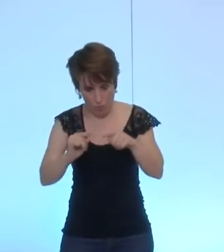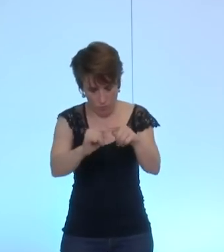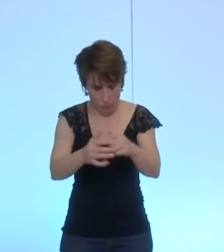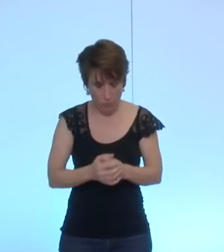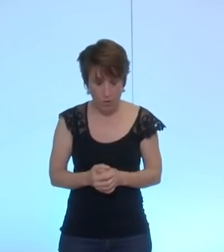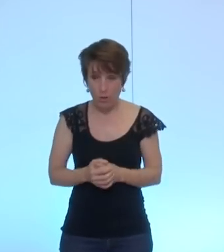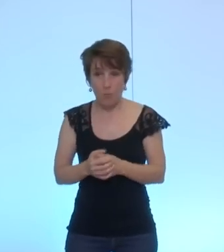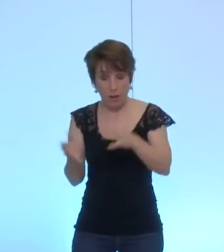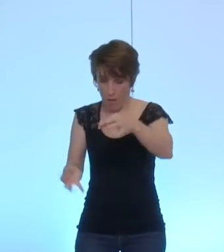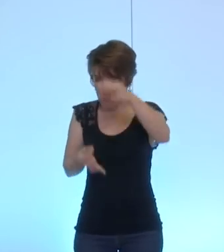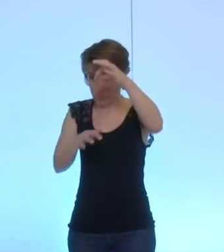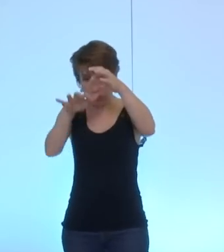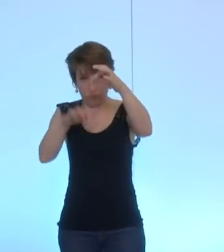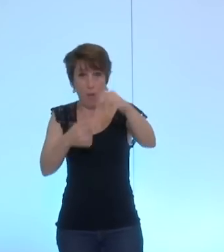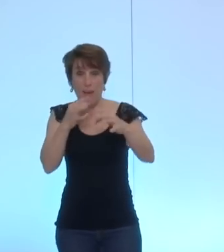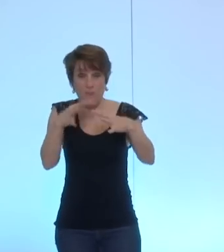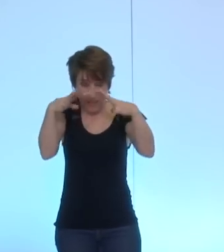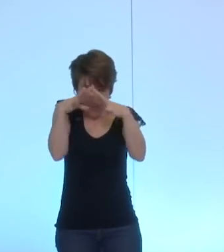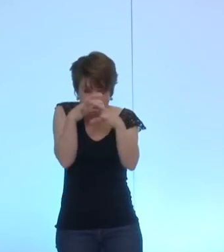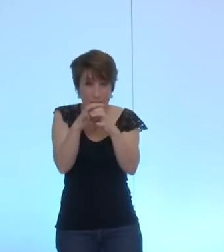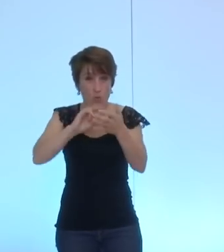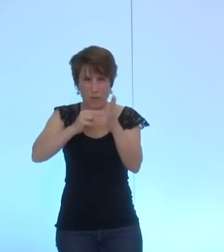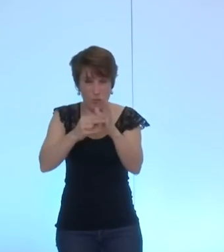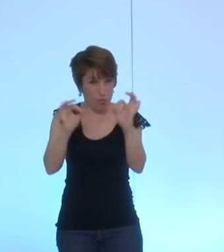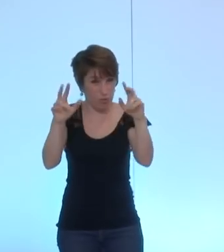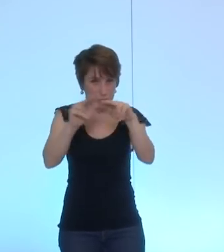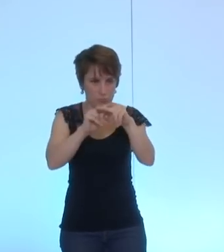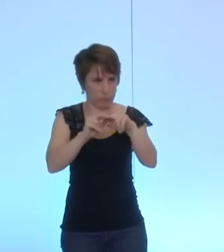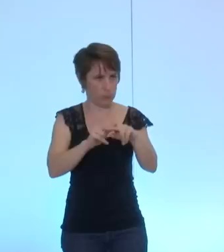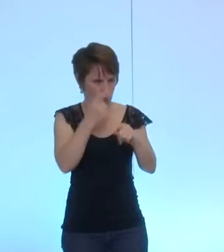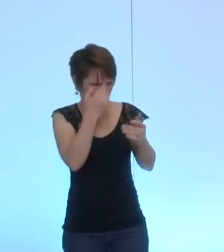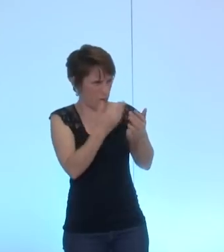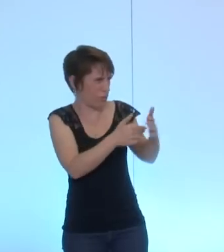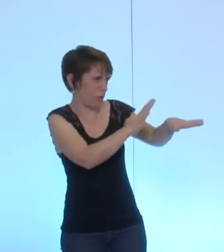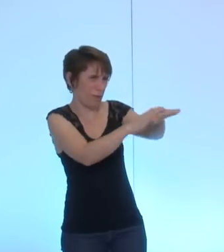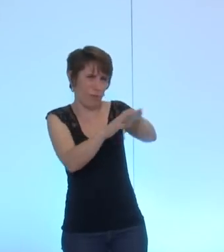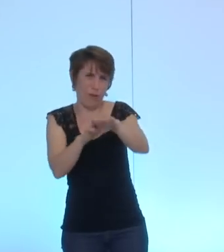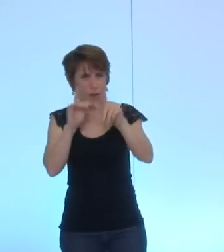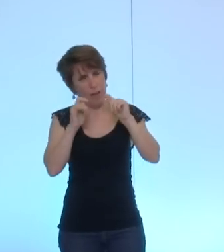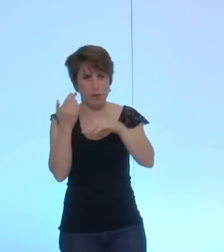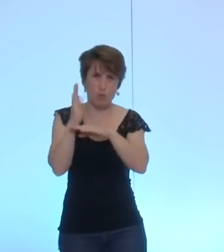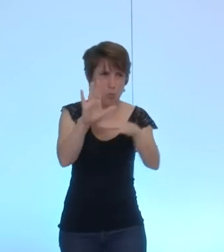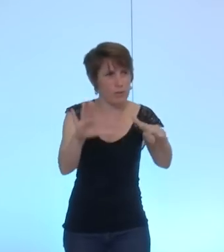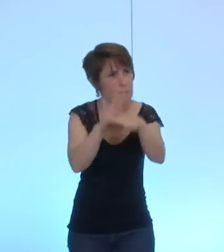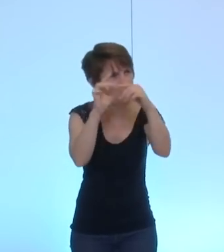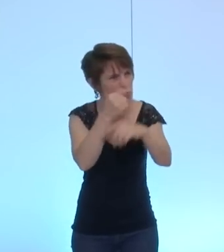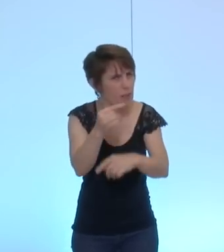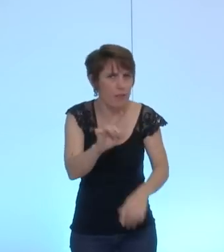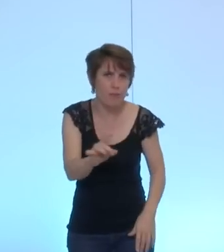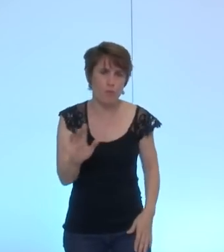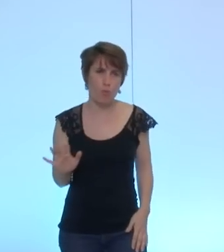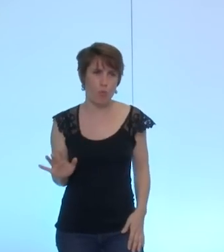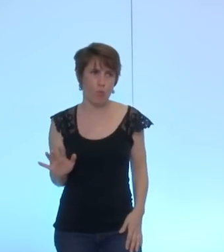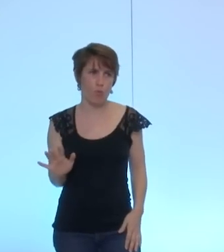là, des micros nanotechnologies et c'est pourquoi je dis n'envoyons pas là aussi un signal négatif et